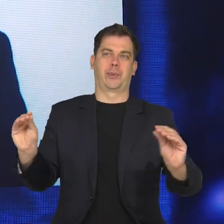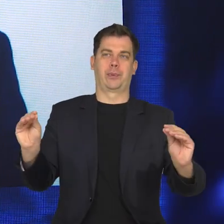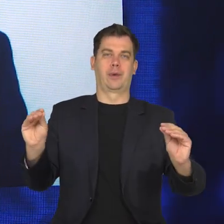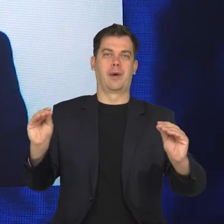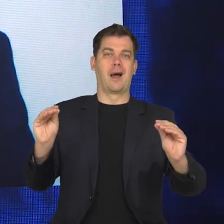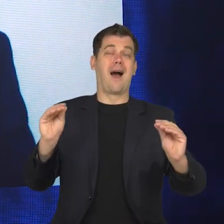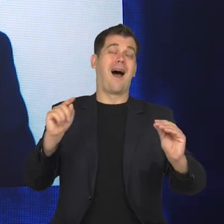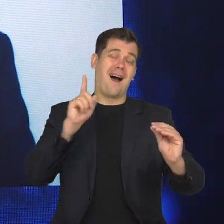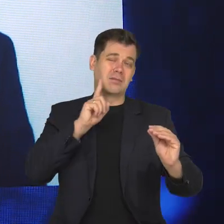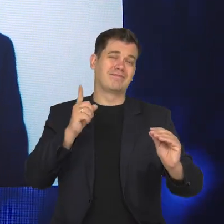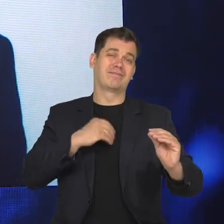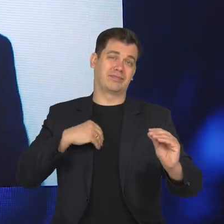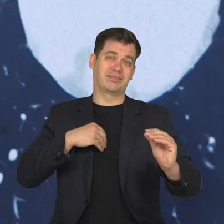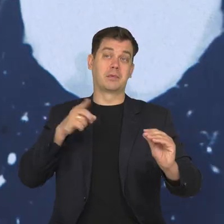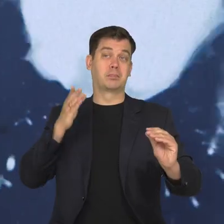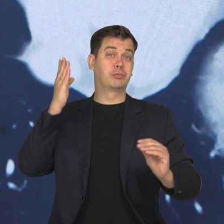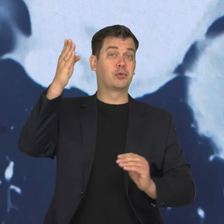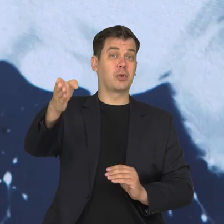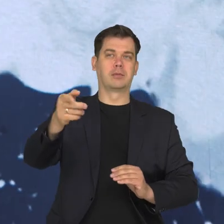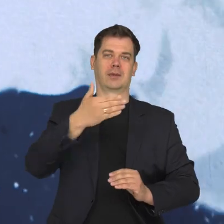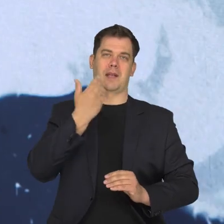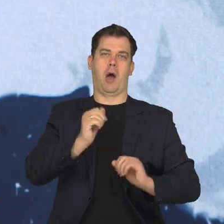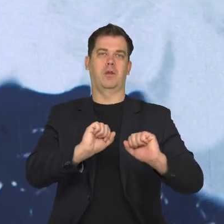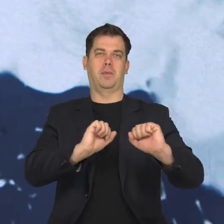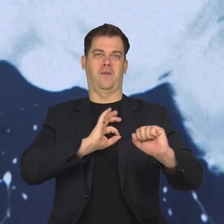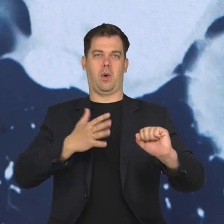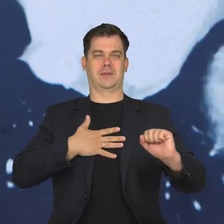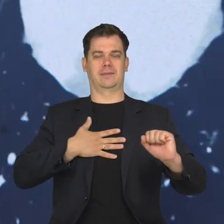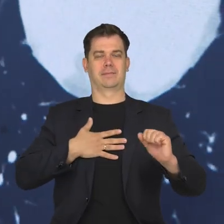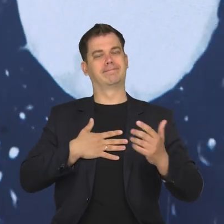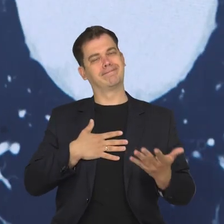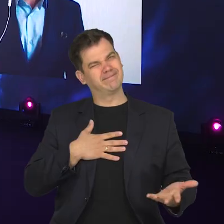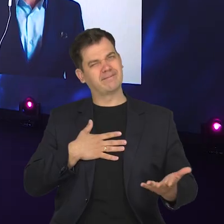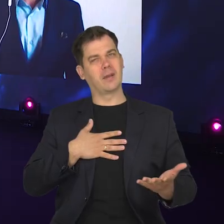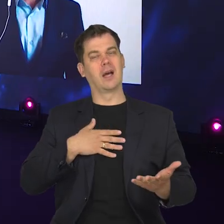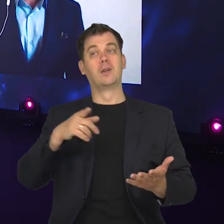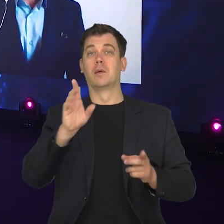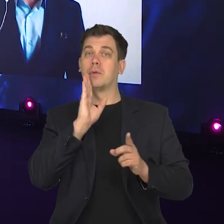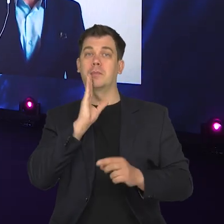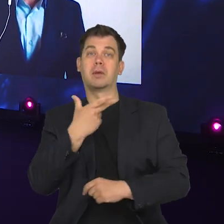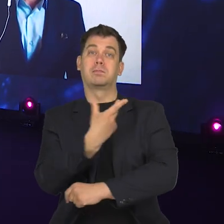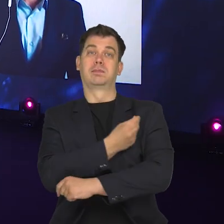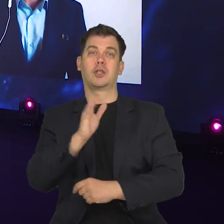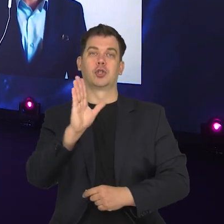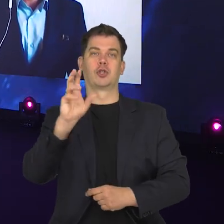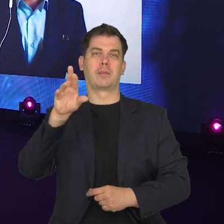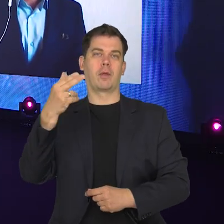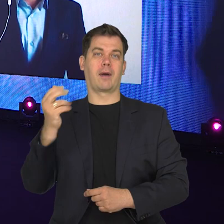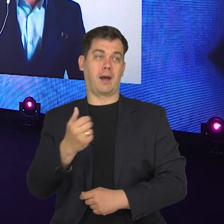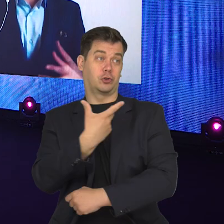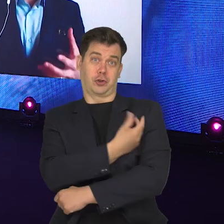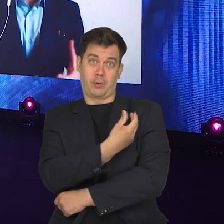pokonać tę akurat chorobę, ale niestety oni nie uzyskają długi odporności. To nie jest tak samo jak ze szczepionkami.